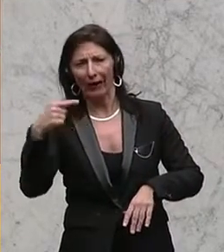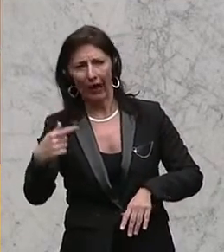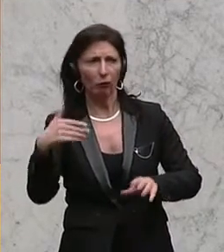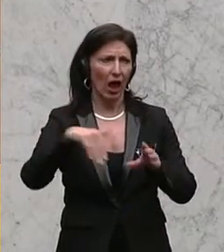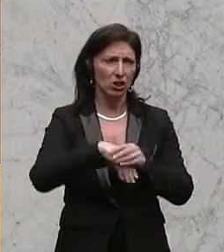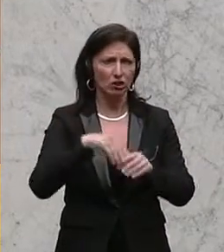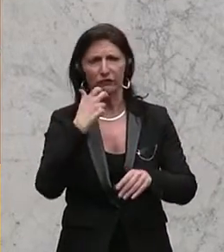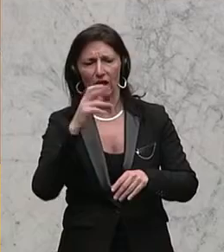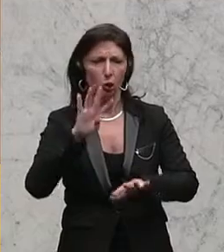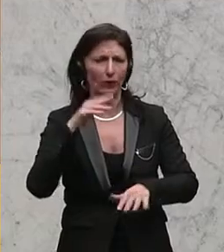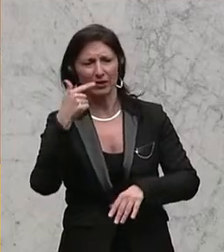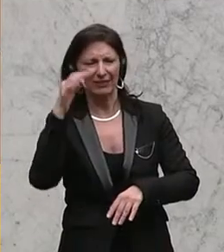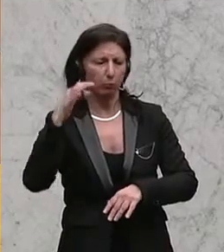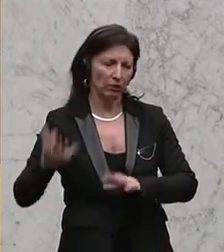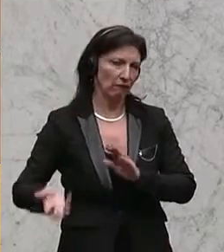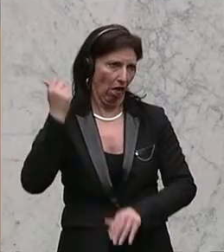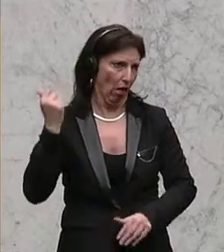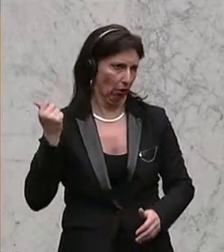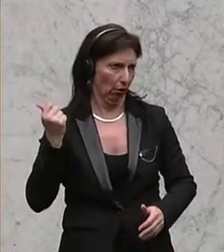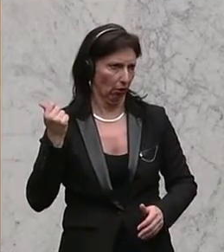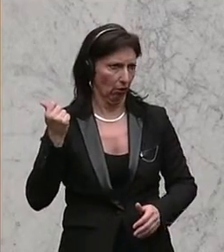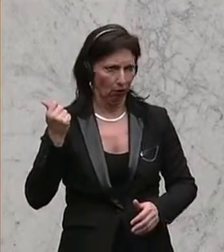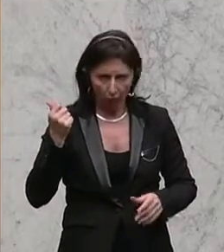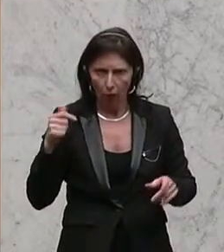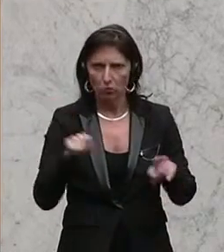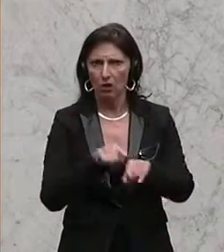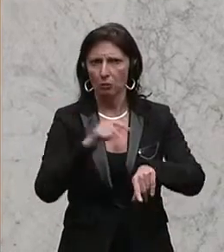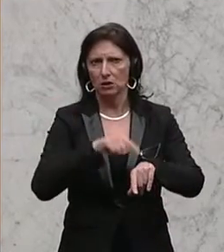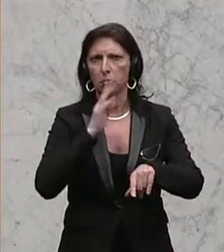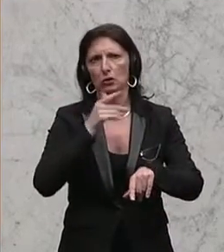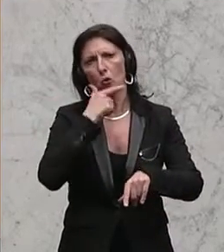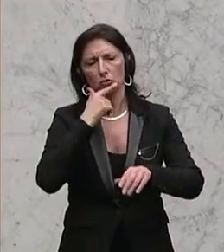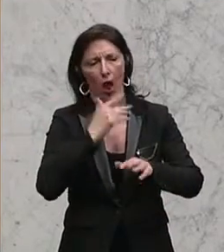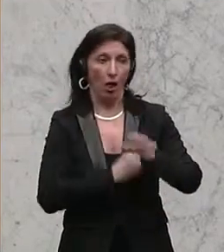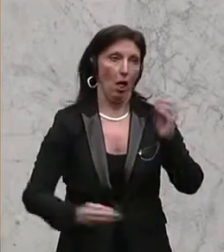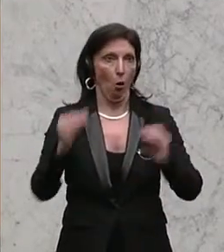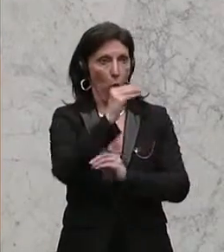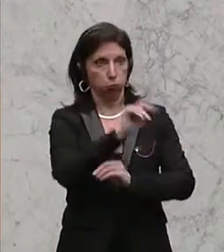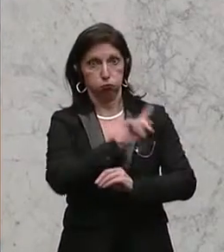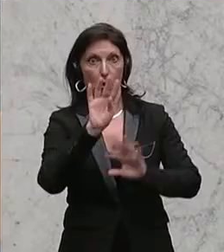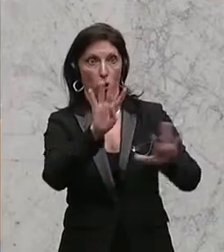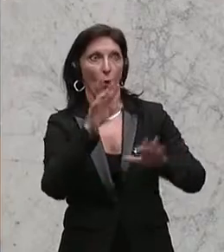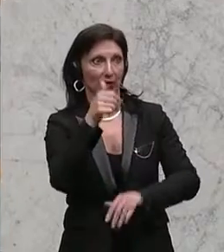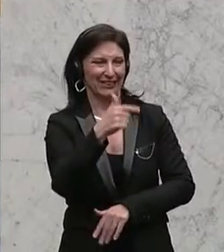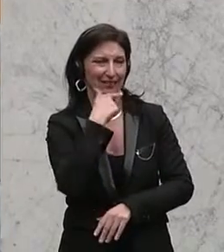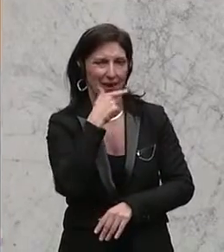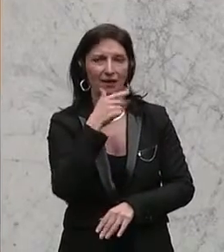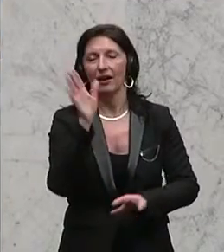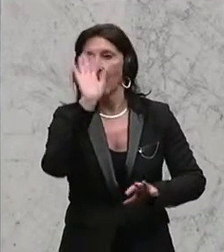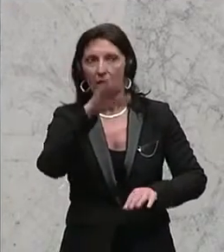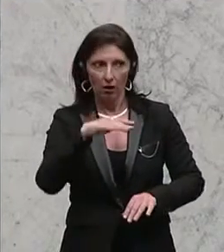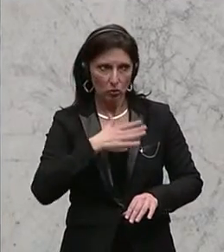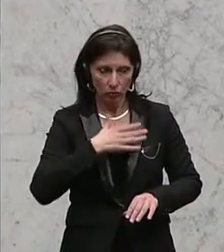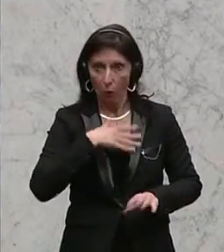gleich mal 29 Prozent wegnehmen und gleichzeitig auch das Pensionsalter auf 69 erhöhen. Von Frauenpensionsalter noch